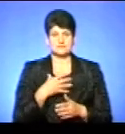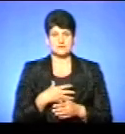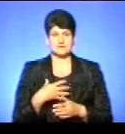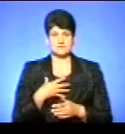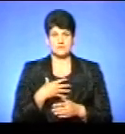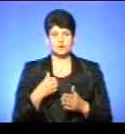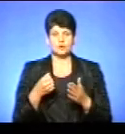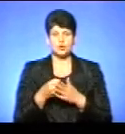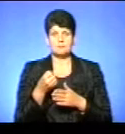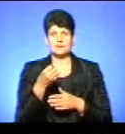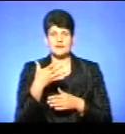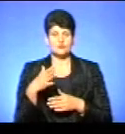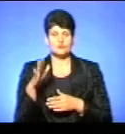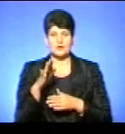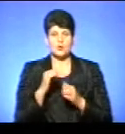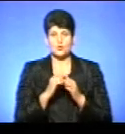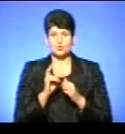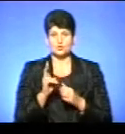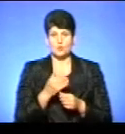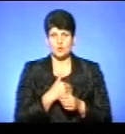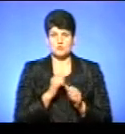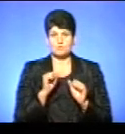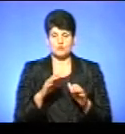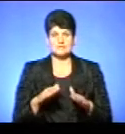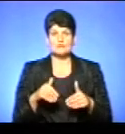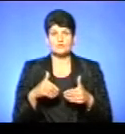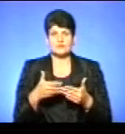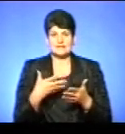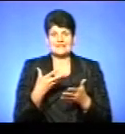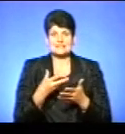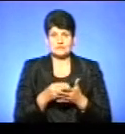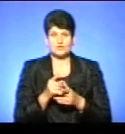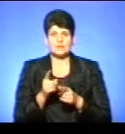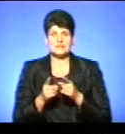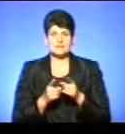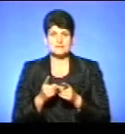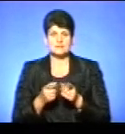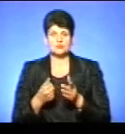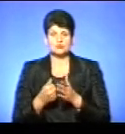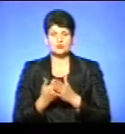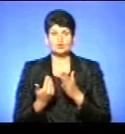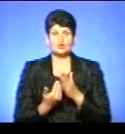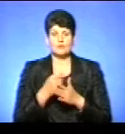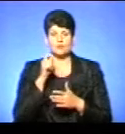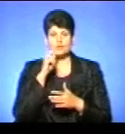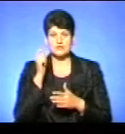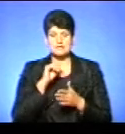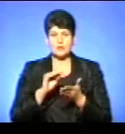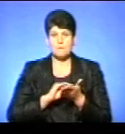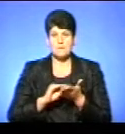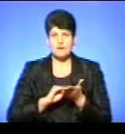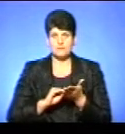До 15 вересня ще кожен охочий може запропонувати свої зміни до нового українського правопису.